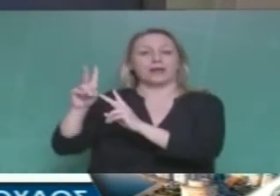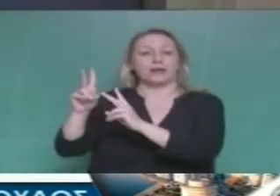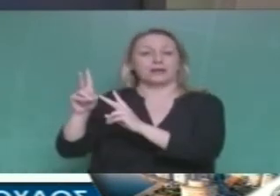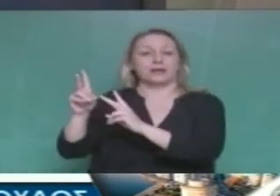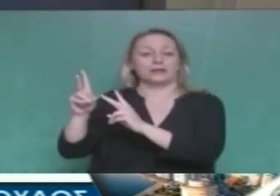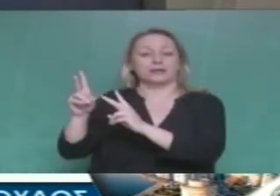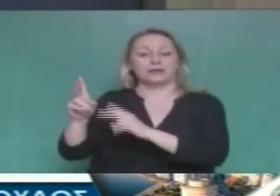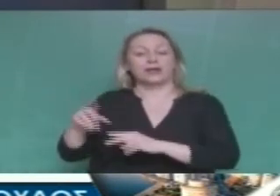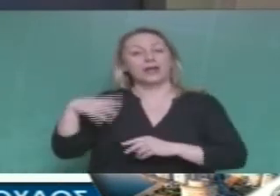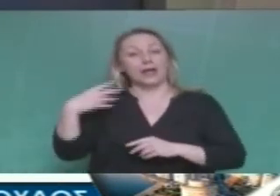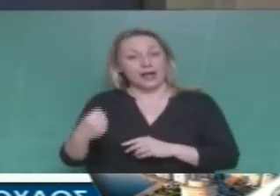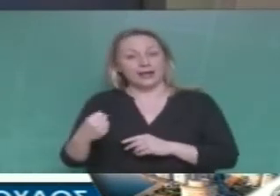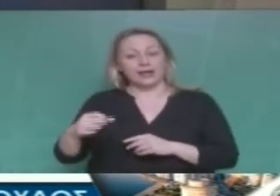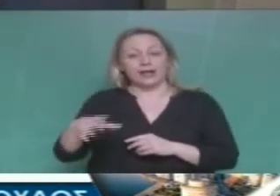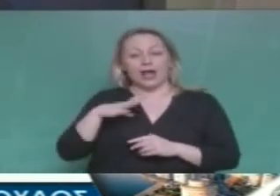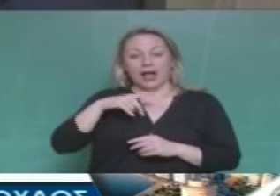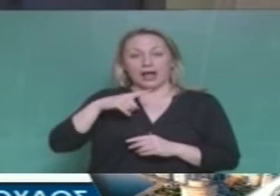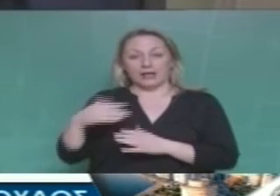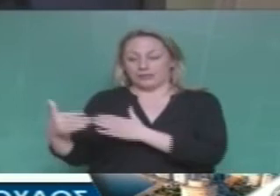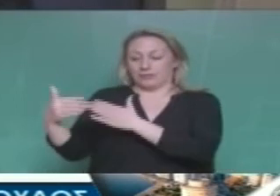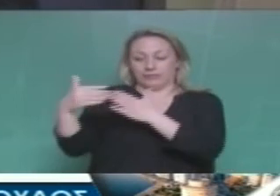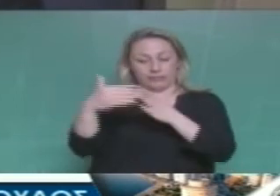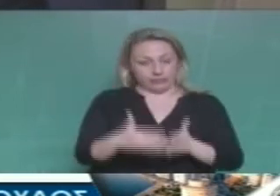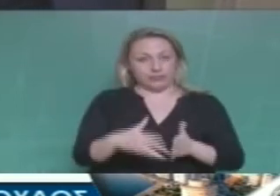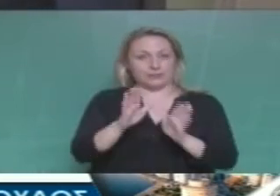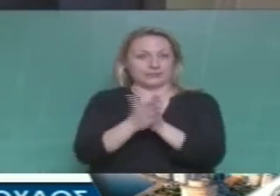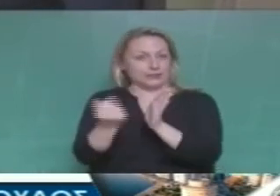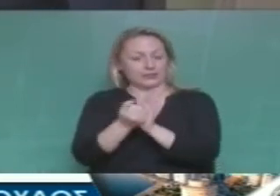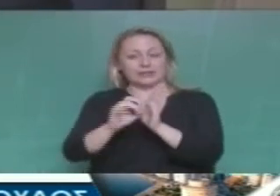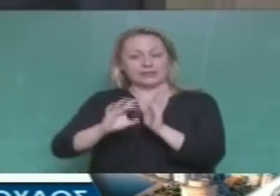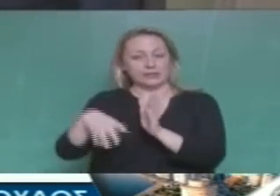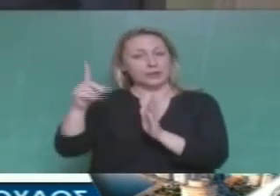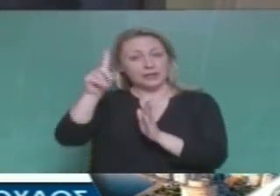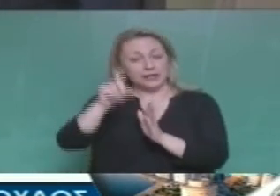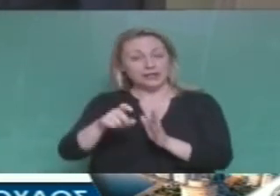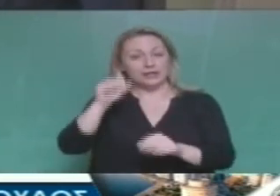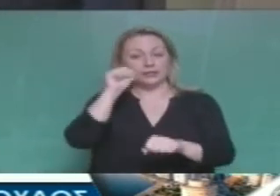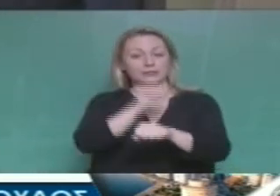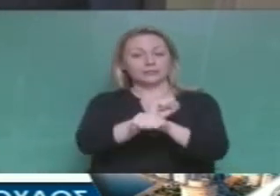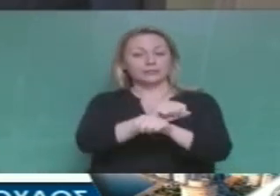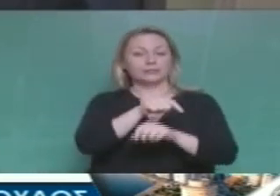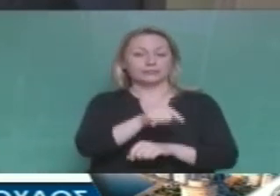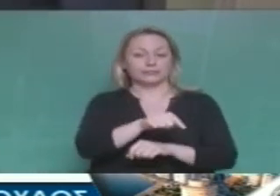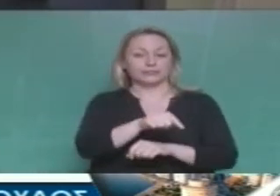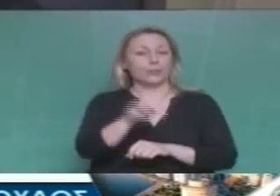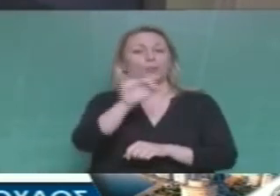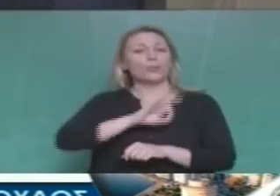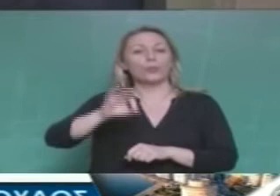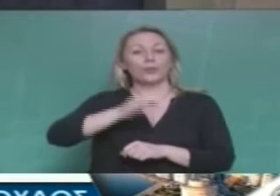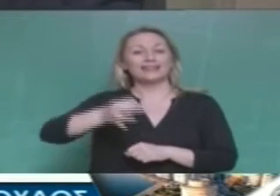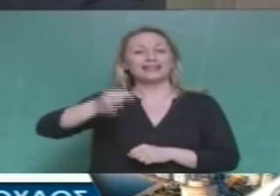Μερικοί διάπαυτοί που κατόρθουσαν τελικά να αποβιβαστούν, κρατήθηκαν για καιρό, που λέτε, στη Γιάρο.